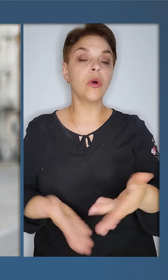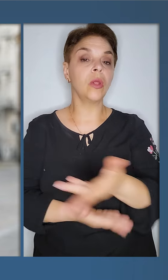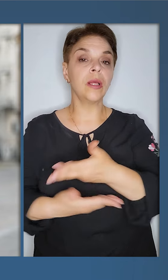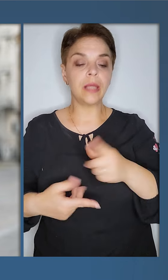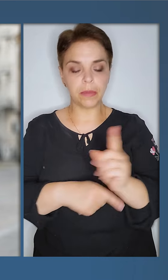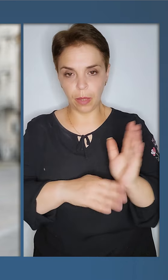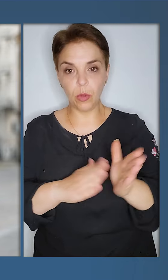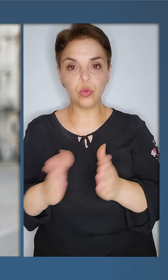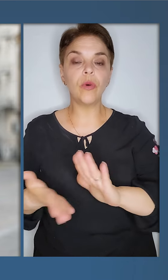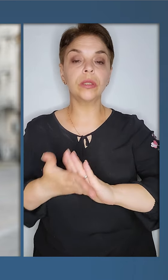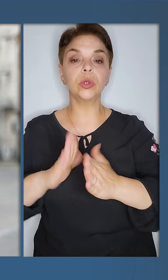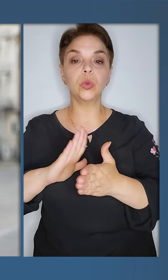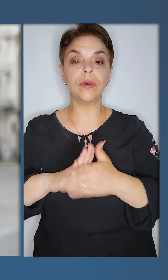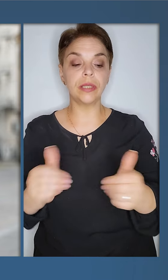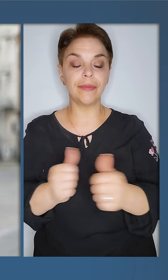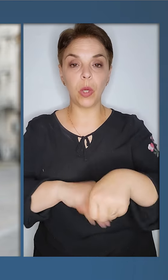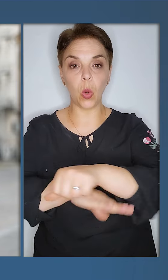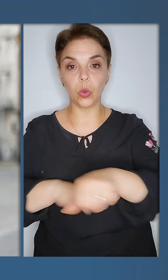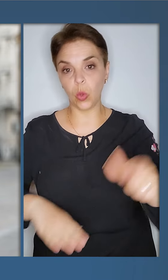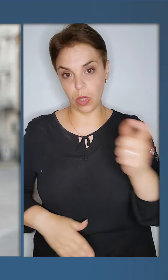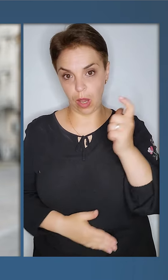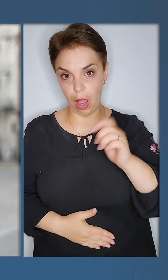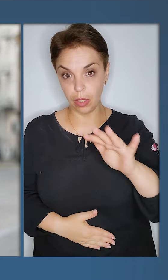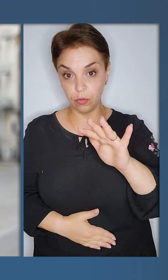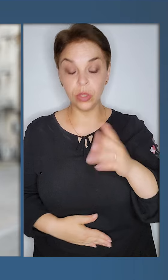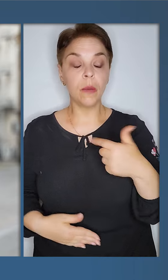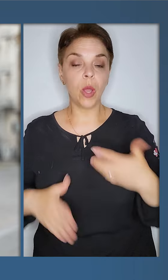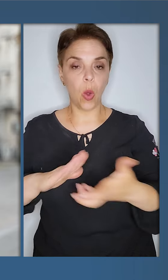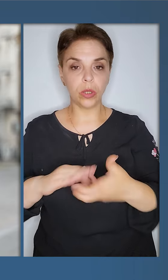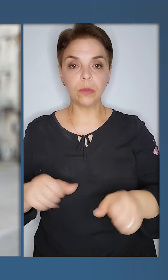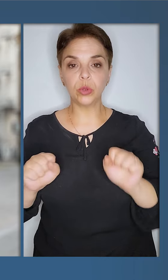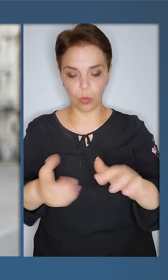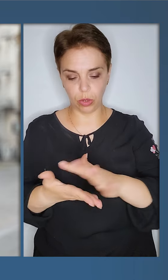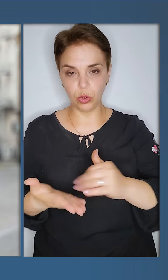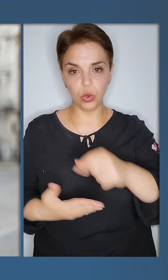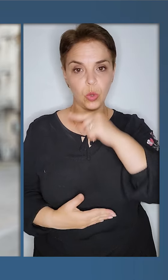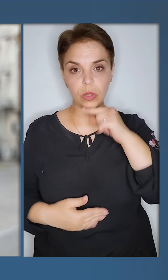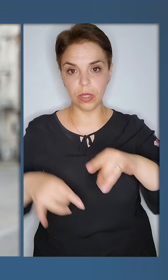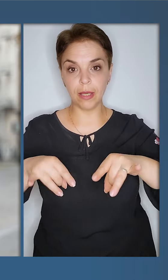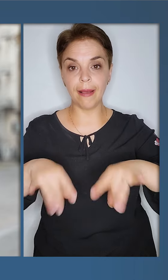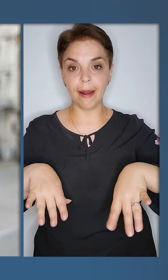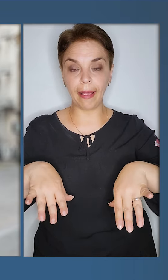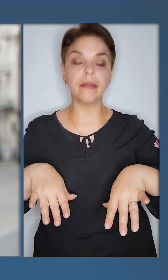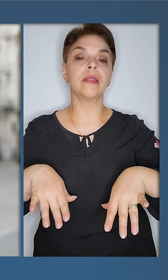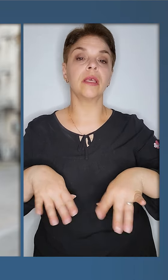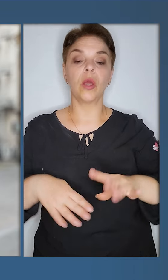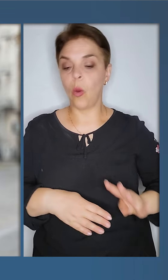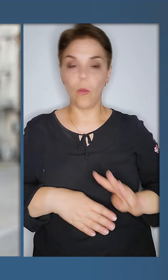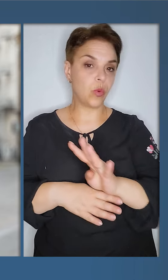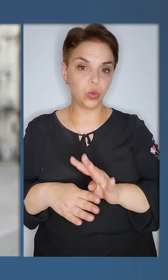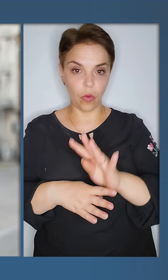допомогло нам стабілізувати ситуацію в прикордоні Харківщини. Ми отримали змогу знищувати російські ракетні